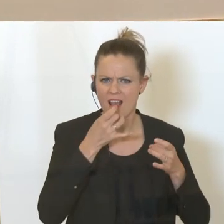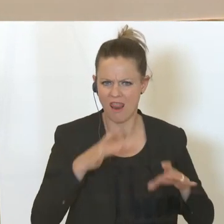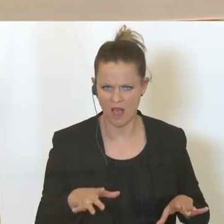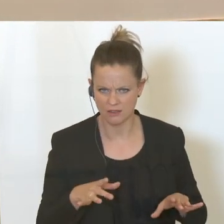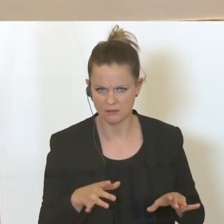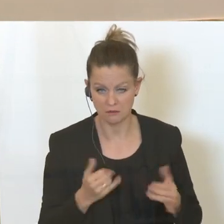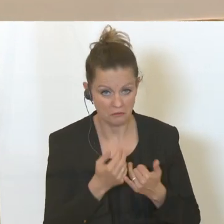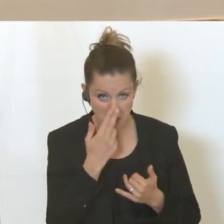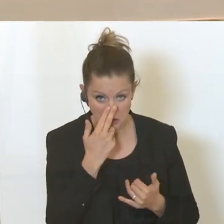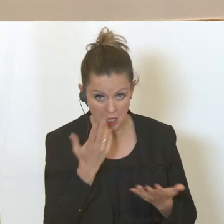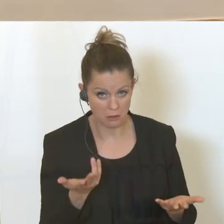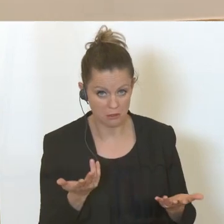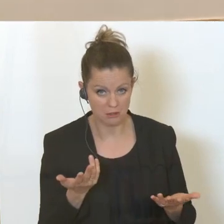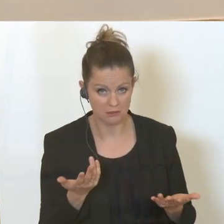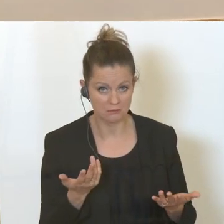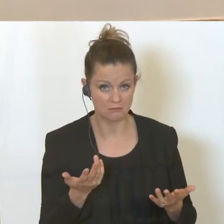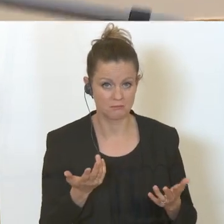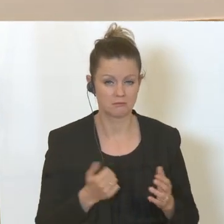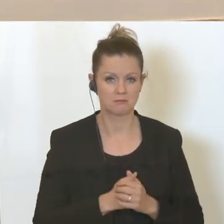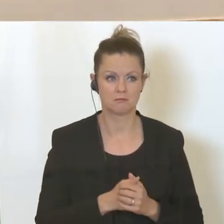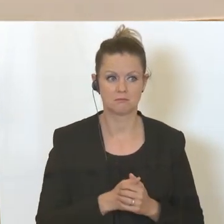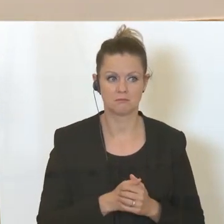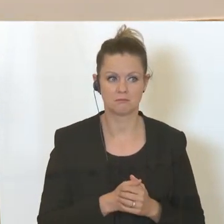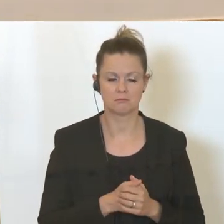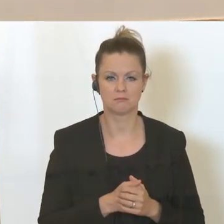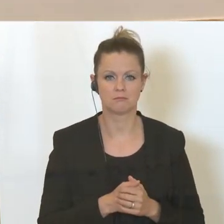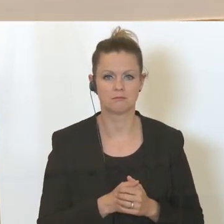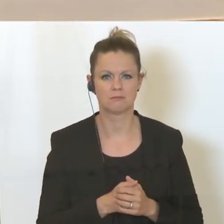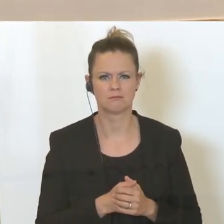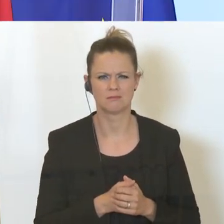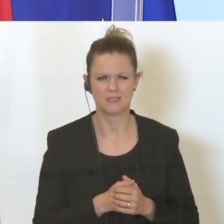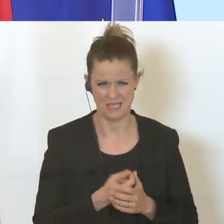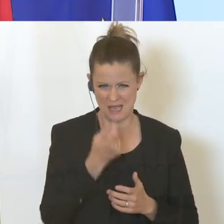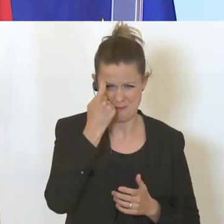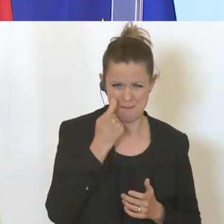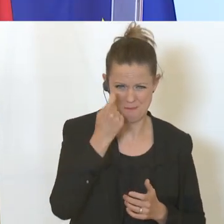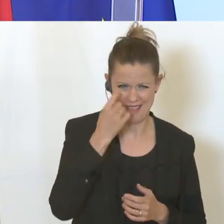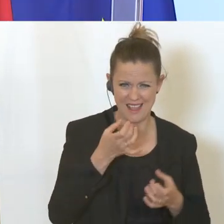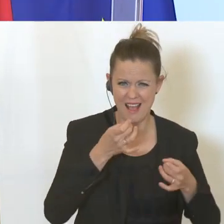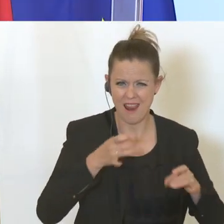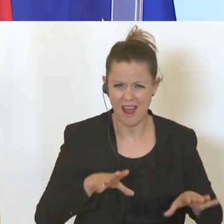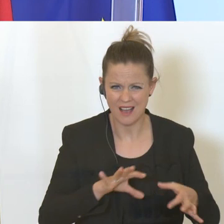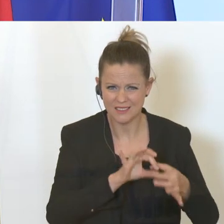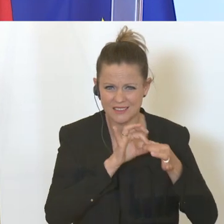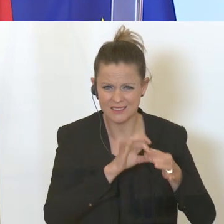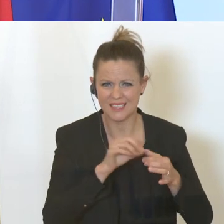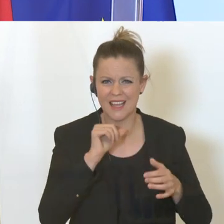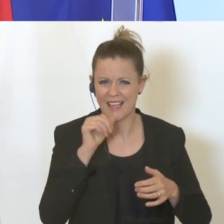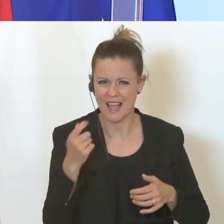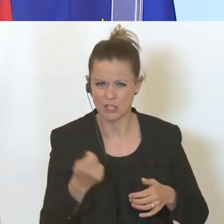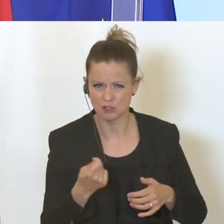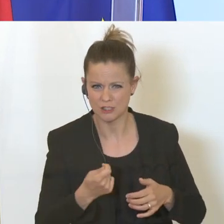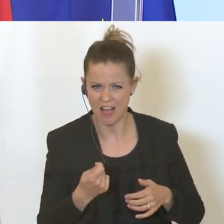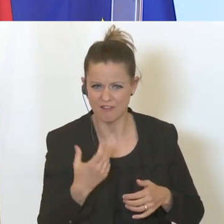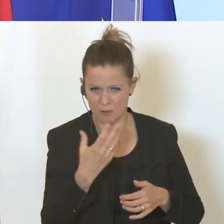Wie sieht das aus wegen der Zumutbarkeit? Sie meinen wahrscheinlich den Erlass, dass keine Sanktionen jetzt